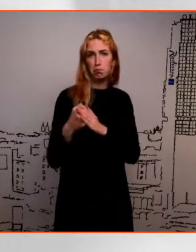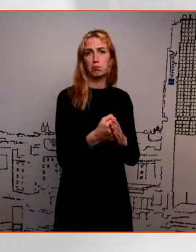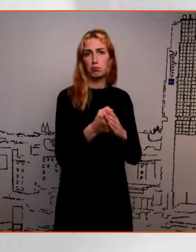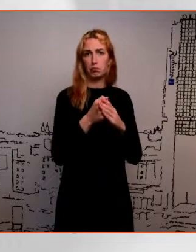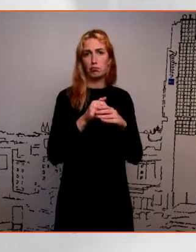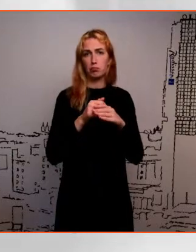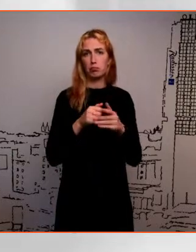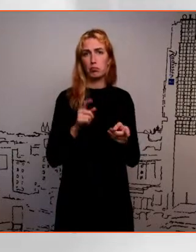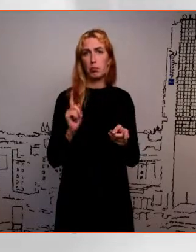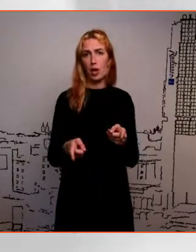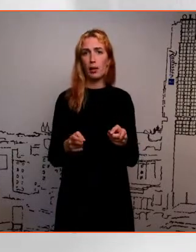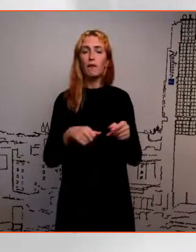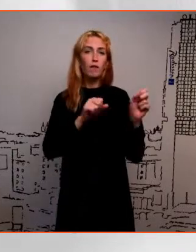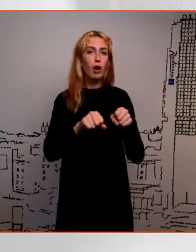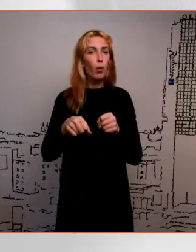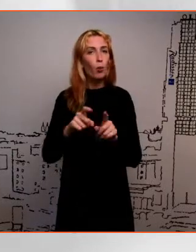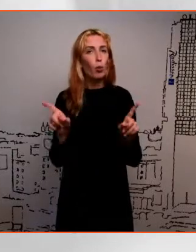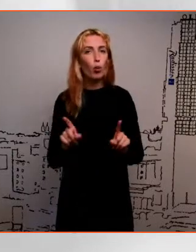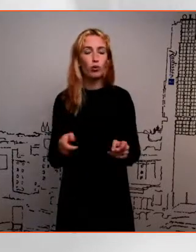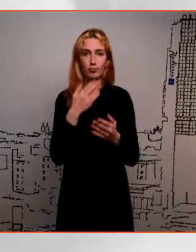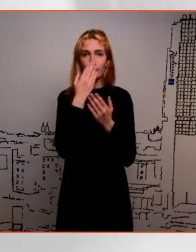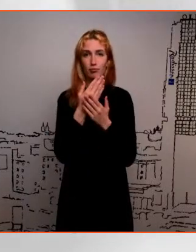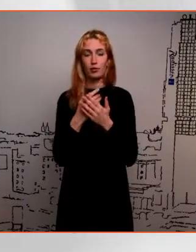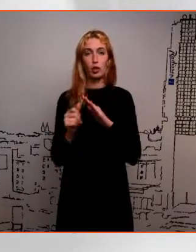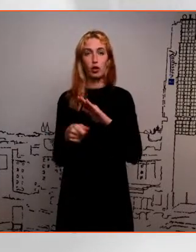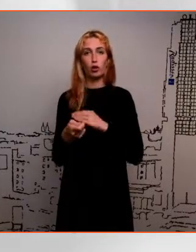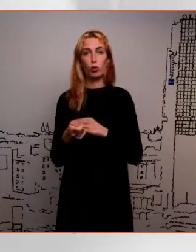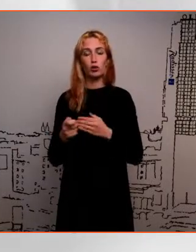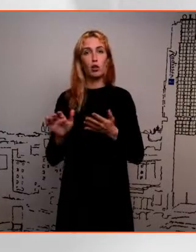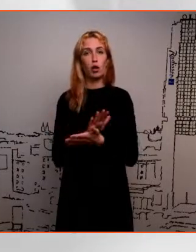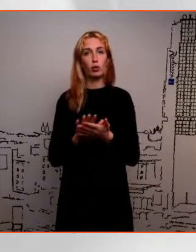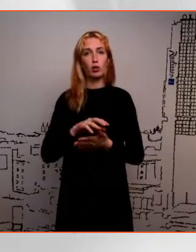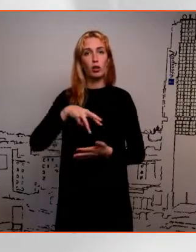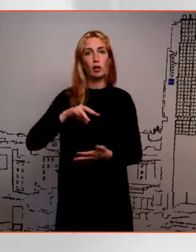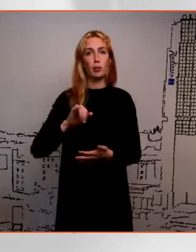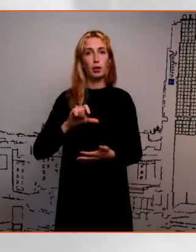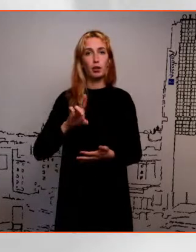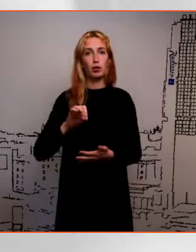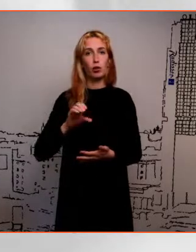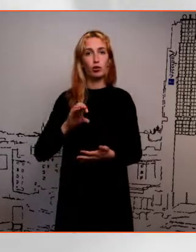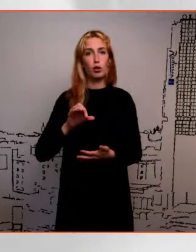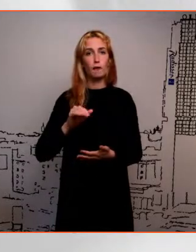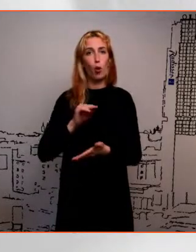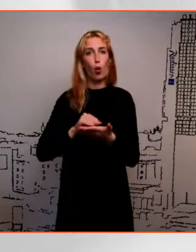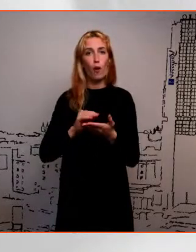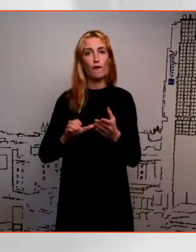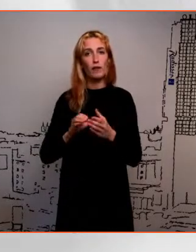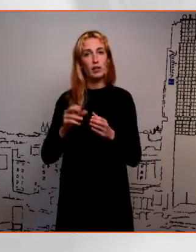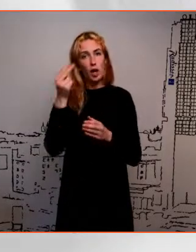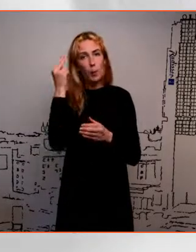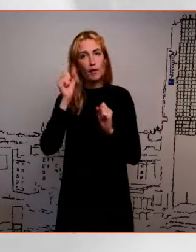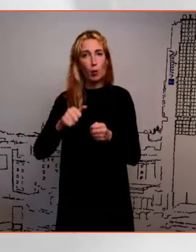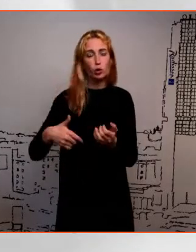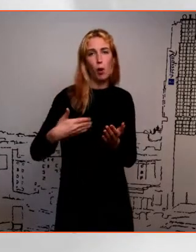on need võimalused ja näiteks töötukasse pakub tasuta Microsoft Office koolitust ja kõigile töötutele klentidele erinevate